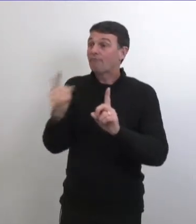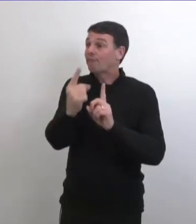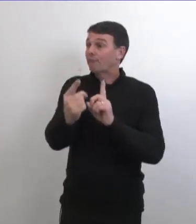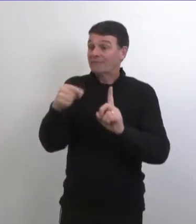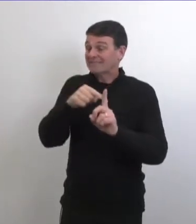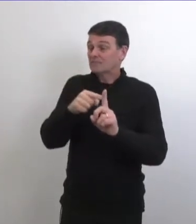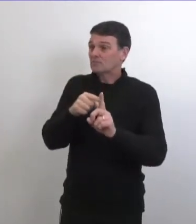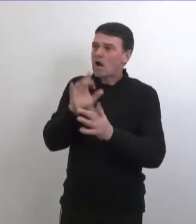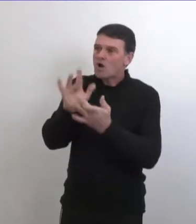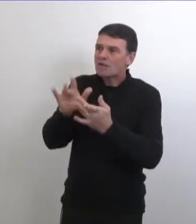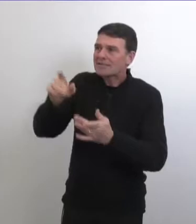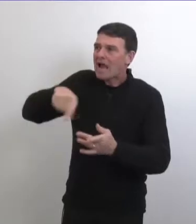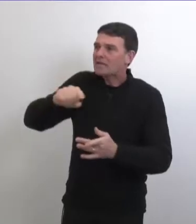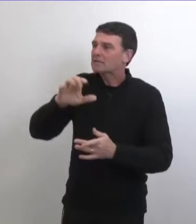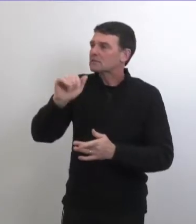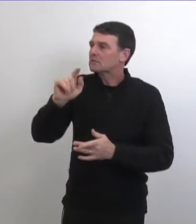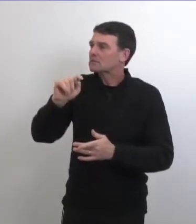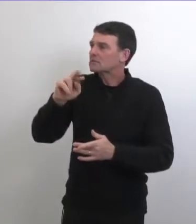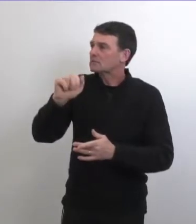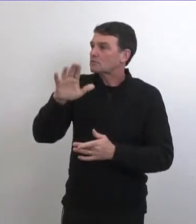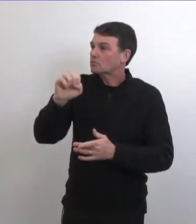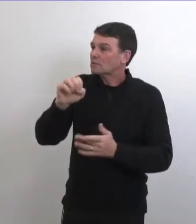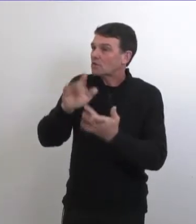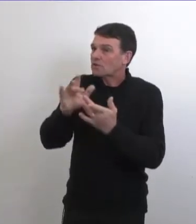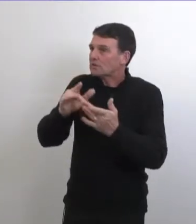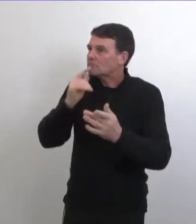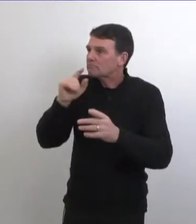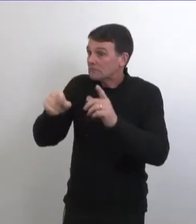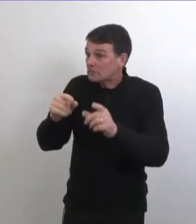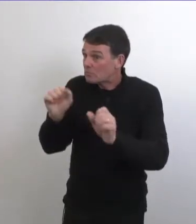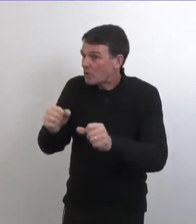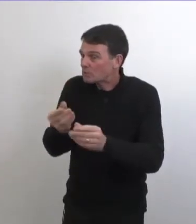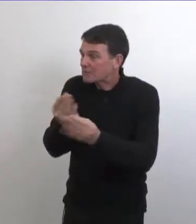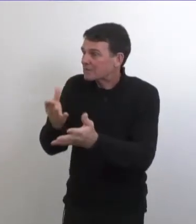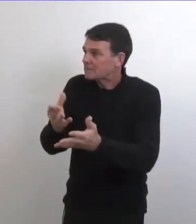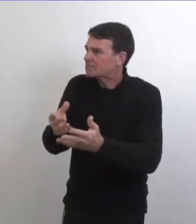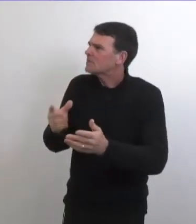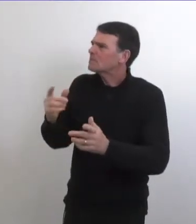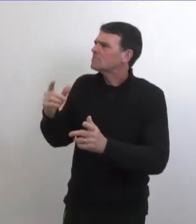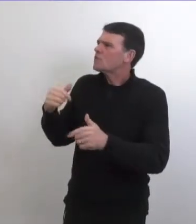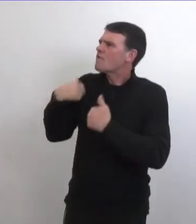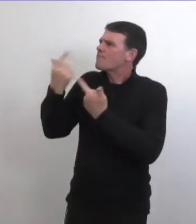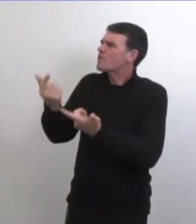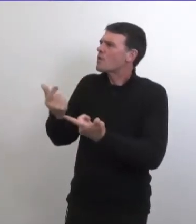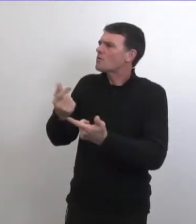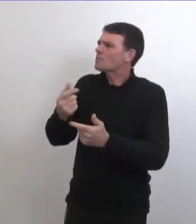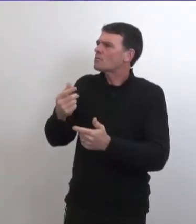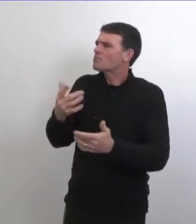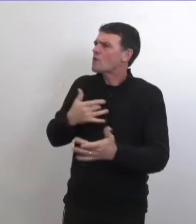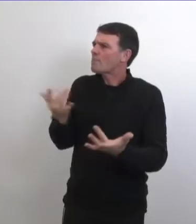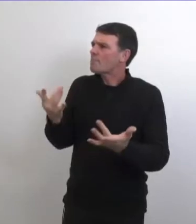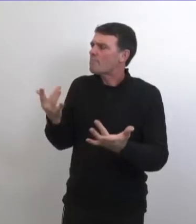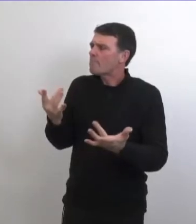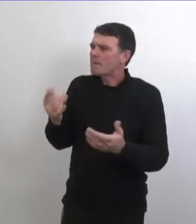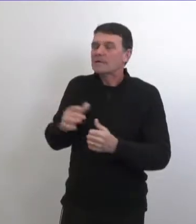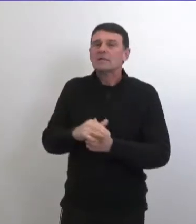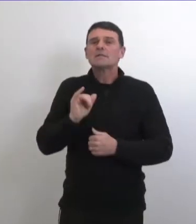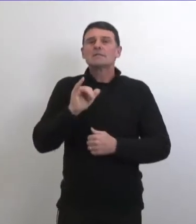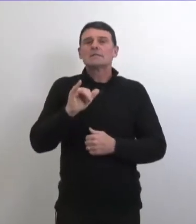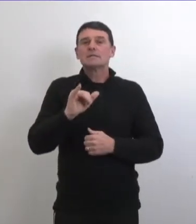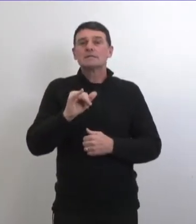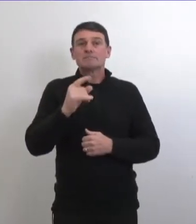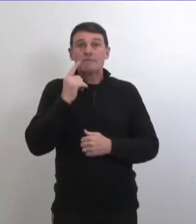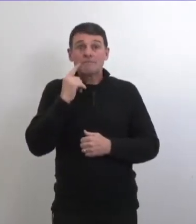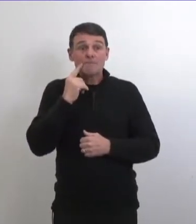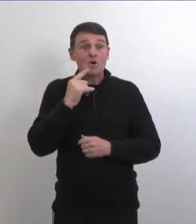ce qui concerne la recherche des contacts vous en avez parlé un petit peu au début est ce qu'on est en retard comment ça va dans la province alors très